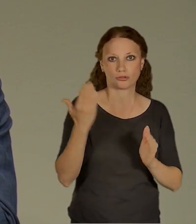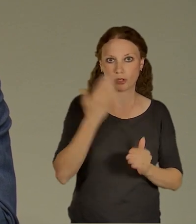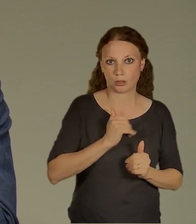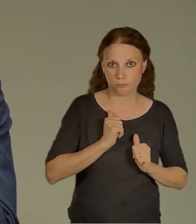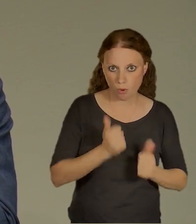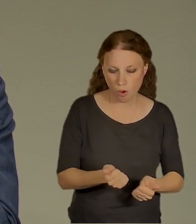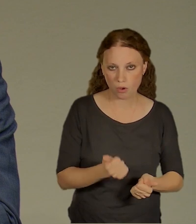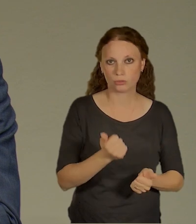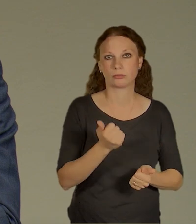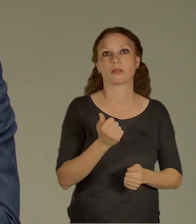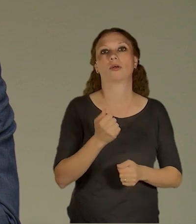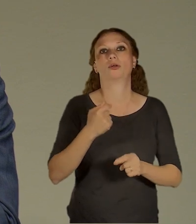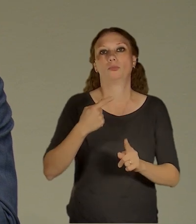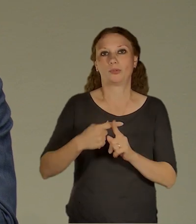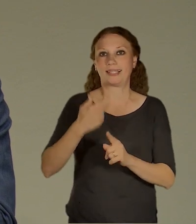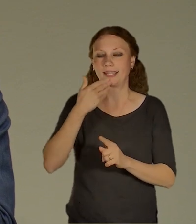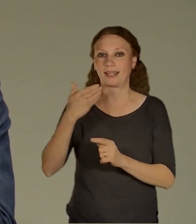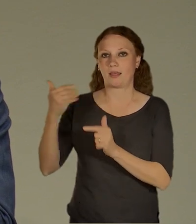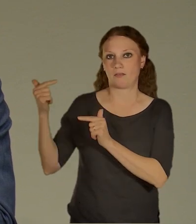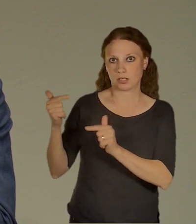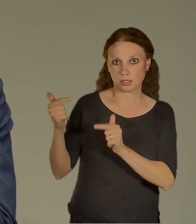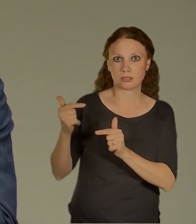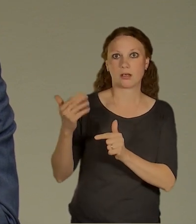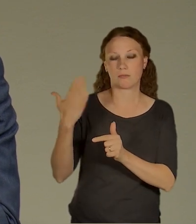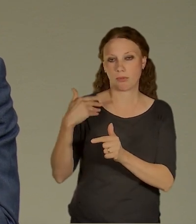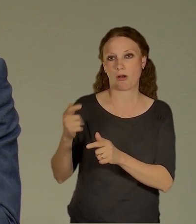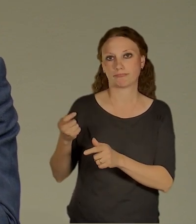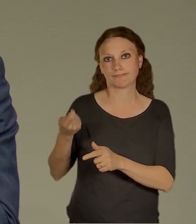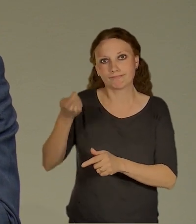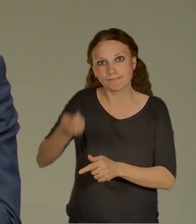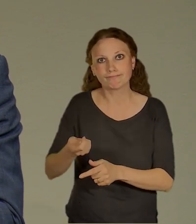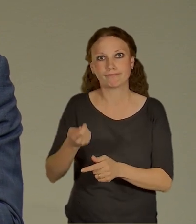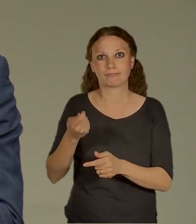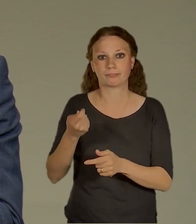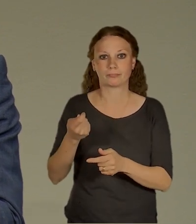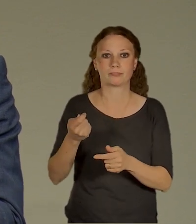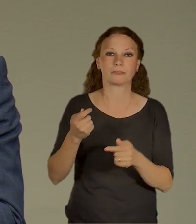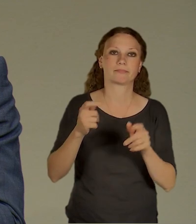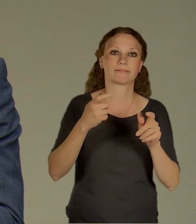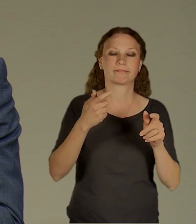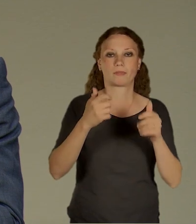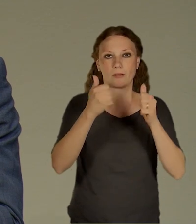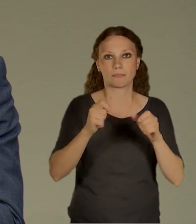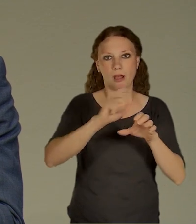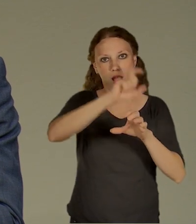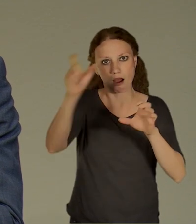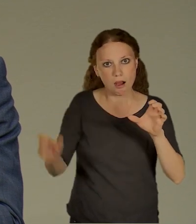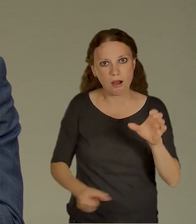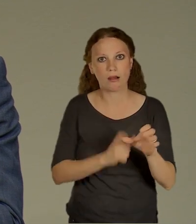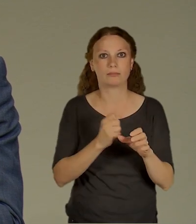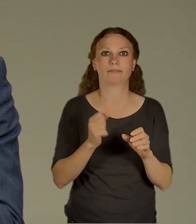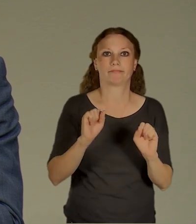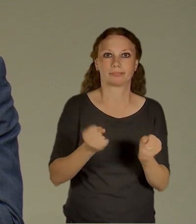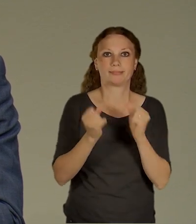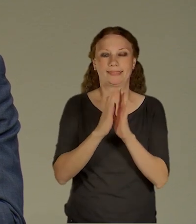teritoriálních investic přispěli na 1700 míst, které jsou vlastně v nějakém prstenci kolem ke Prahy ve